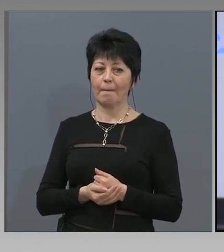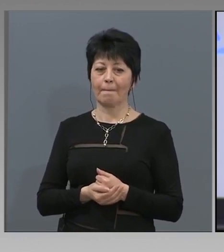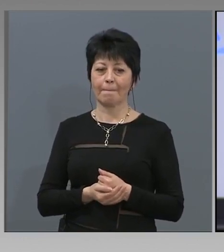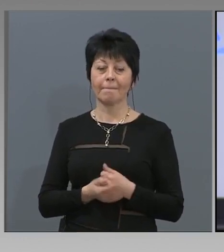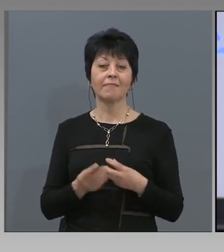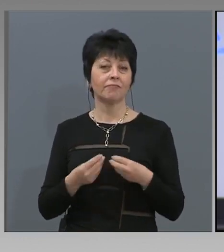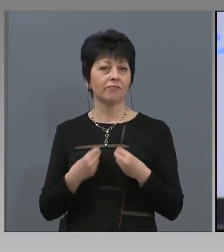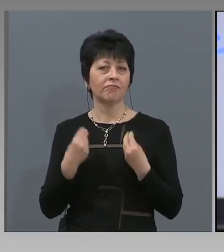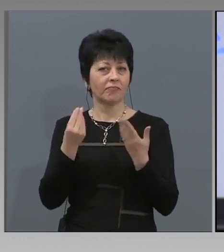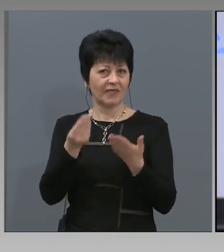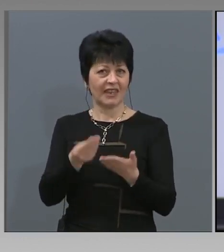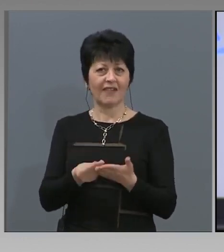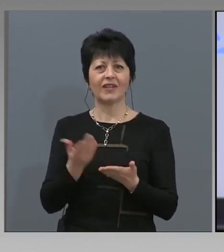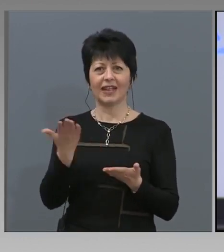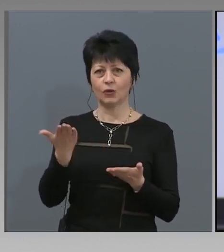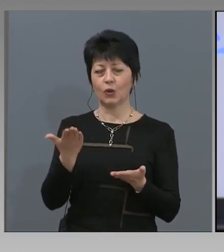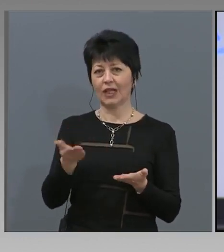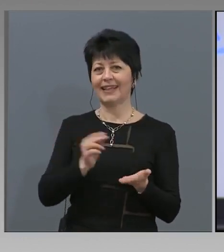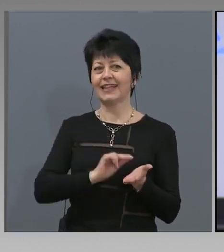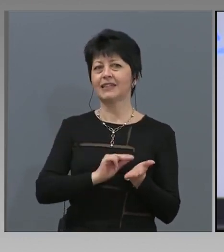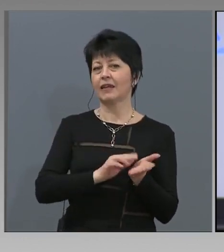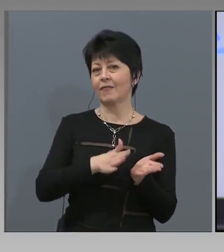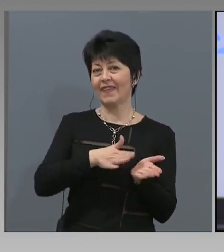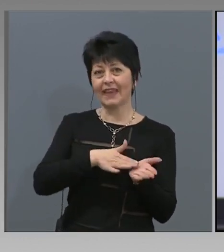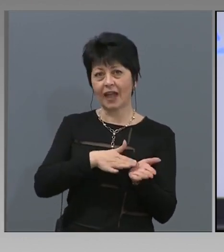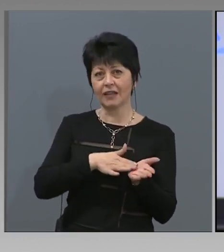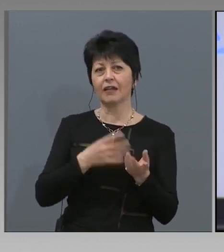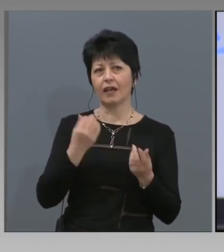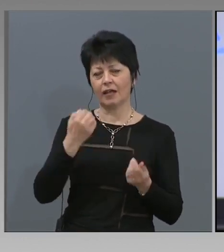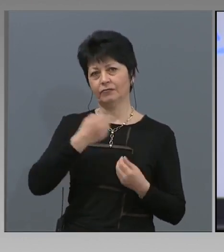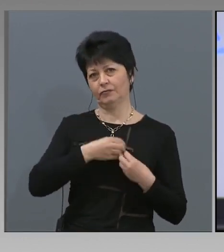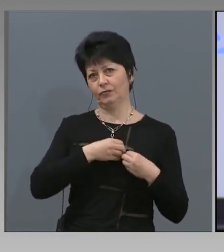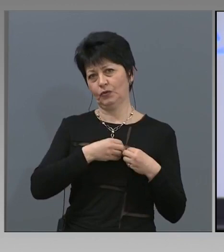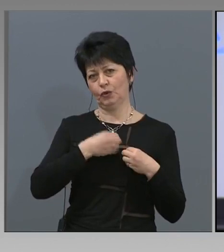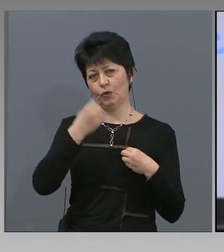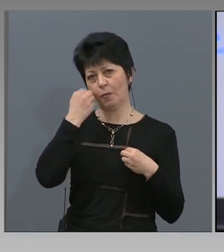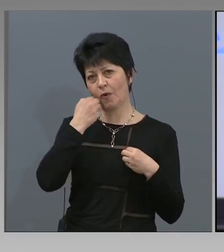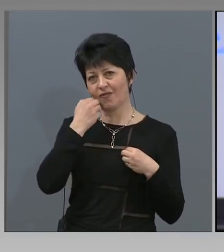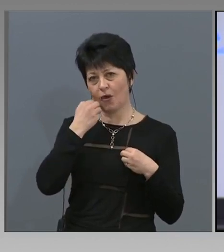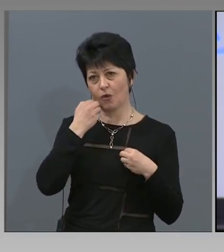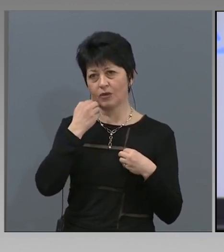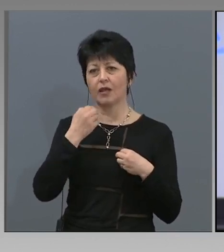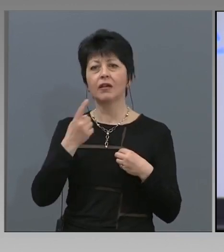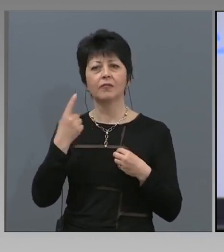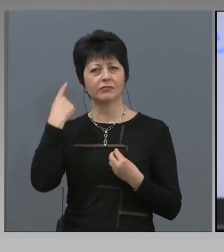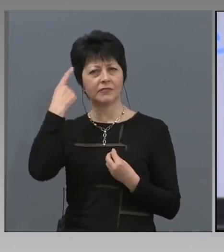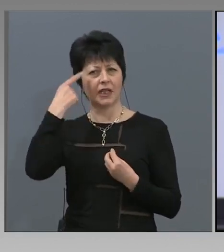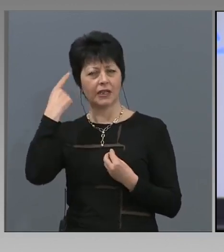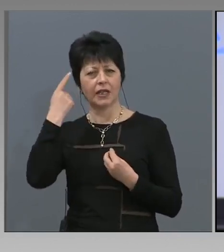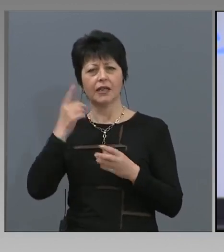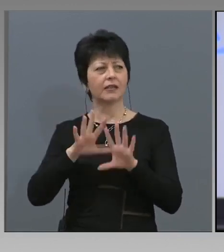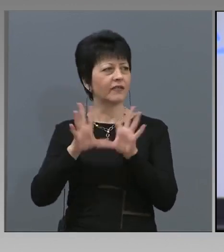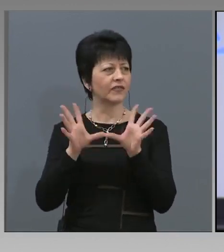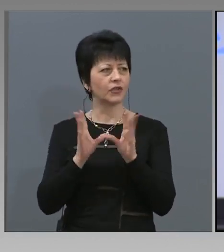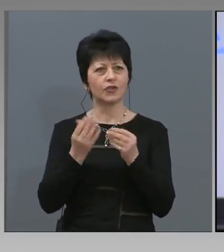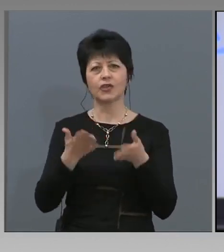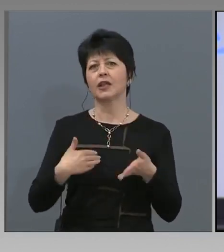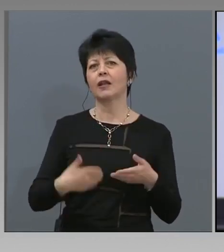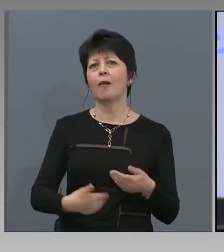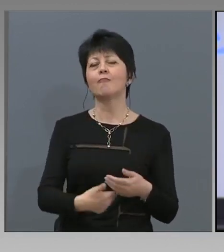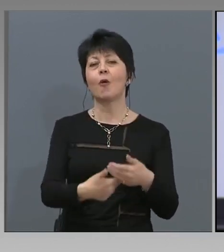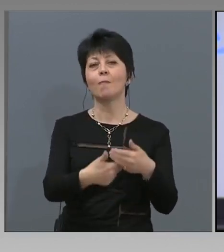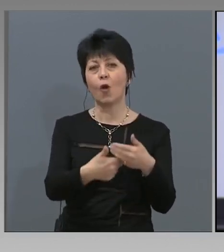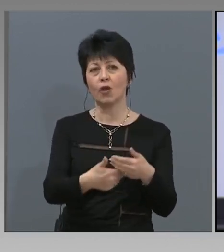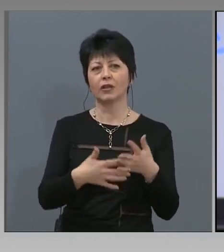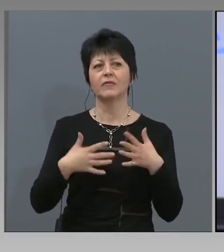поддаването на данни е цяло на доброволен принцип. По този начин идеята е всички да подпомогнем с повече информация,